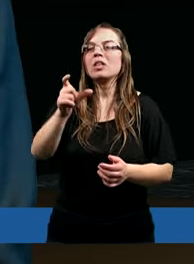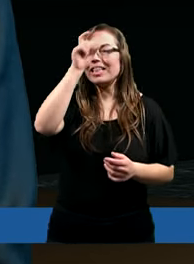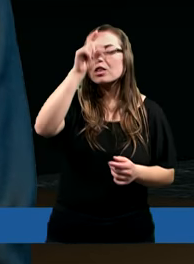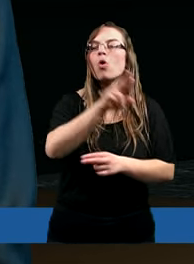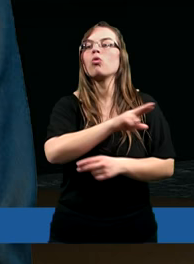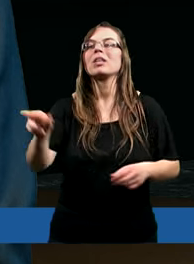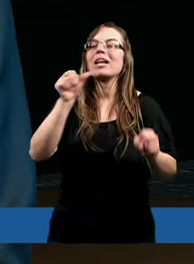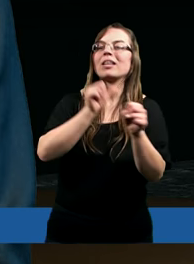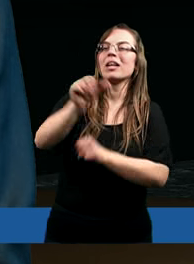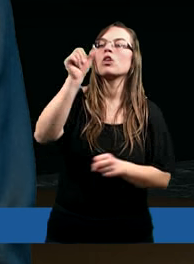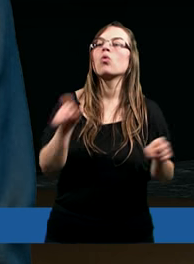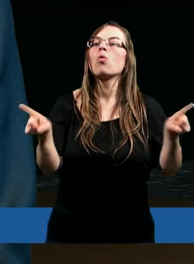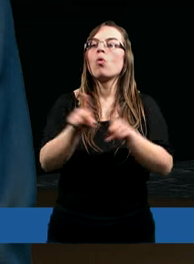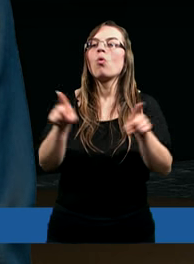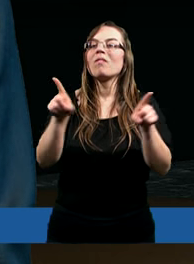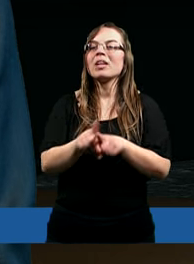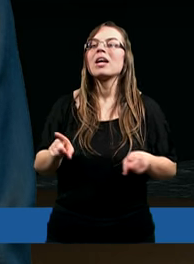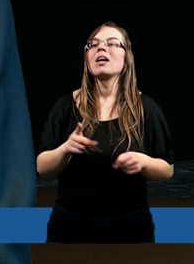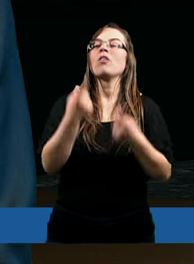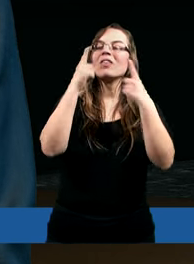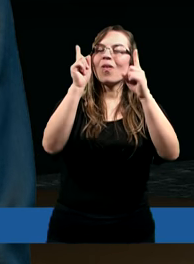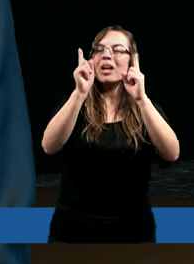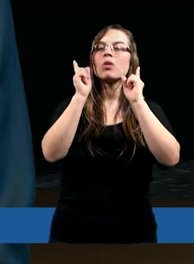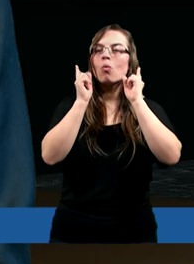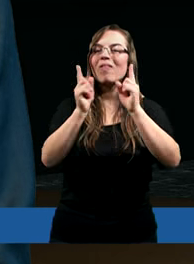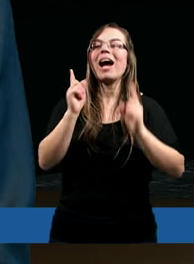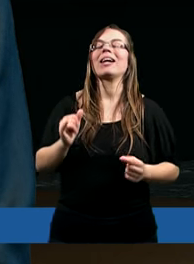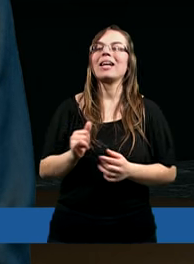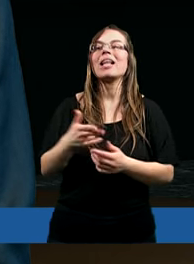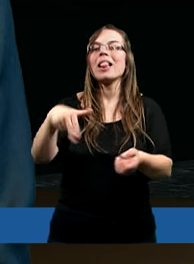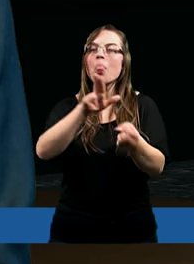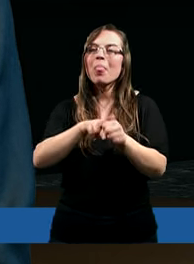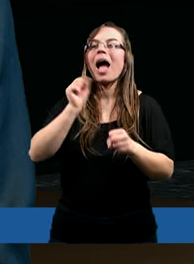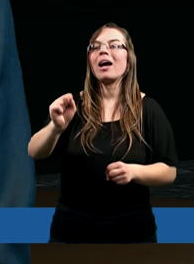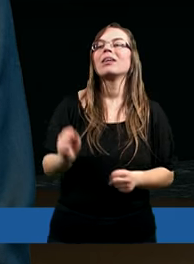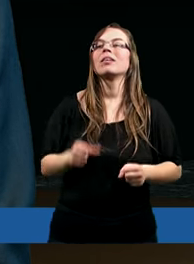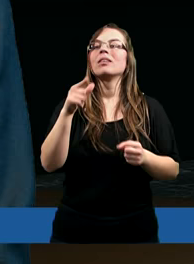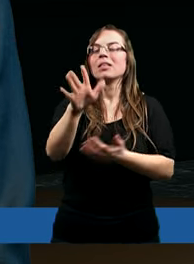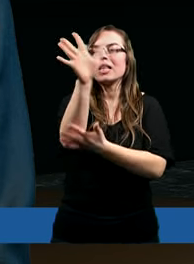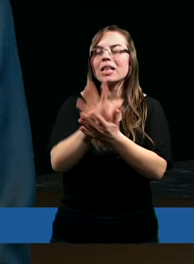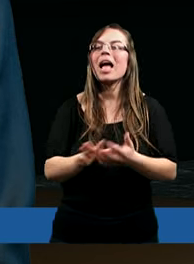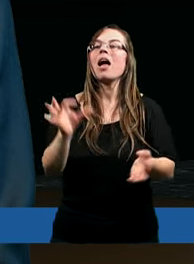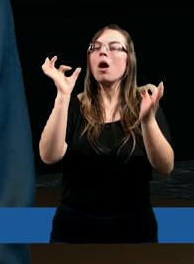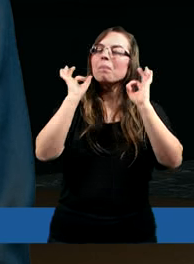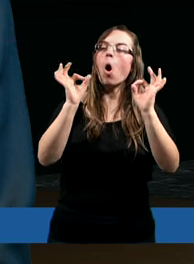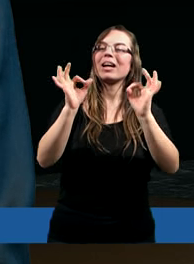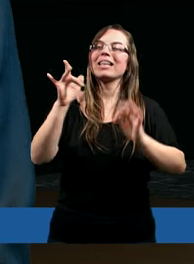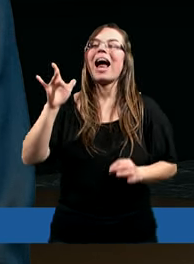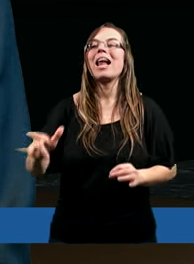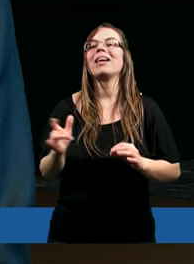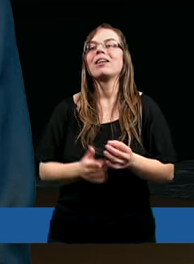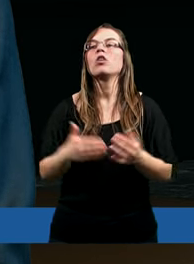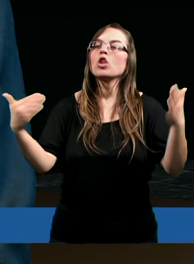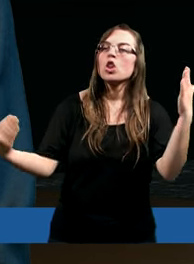Istotną rzeczą jest również zwrócenie uwagi na tekst oryginalny